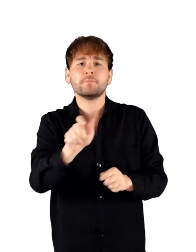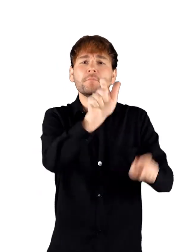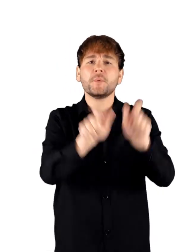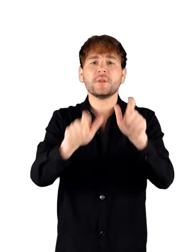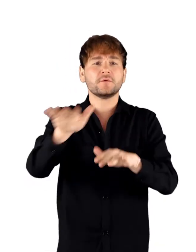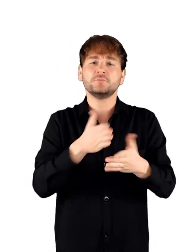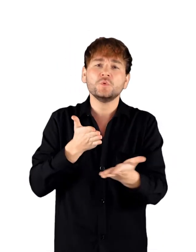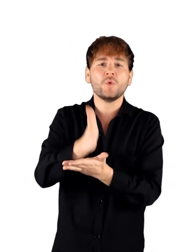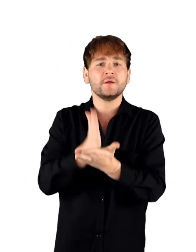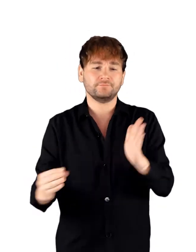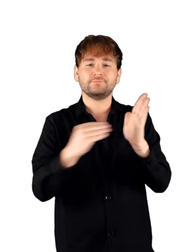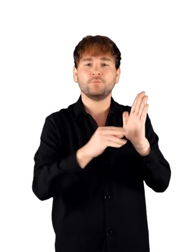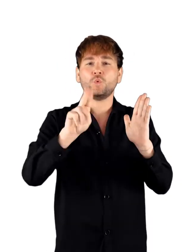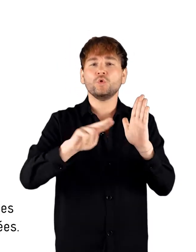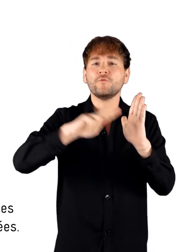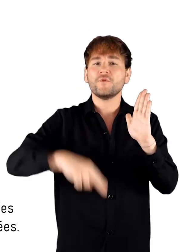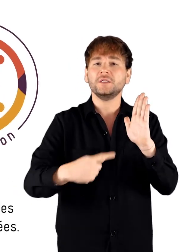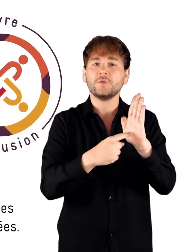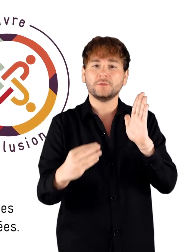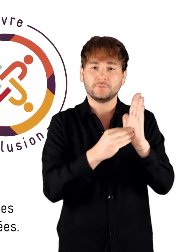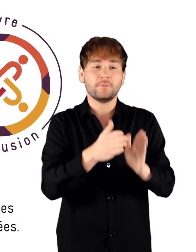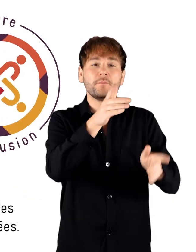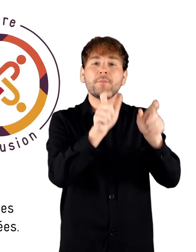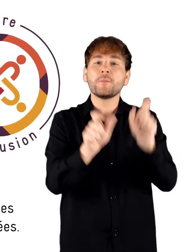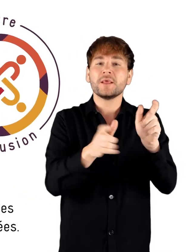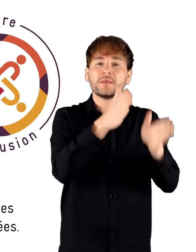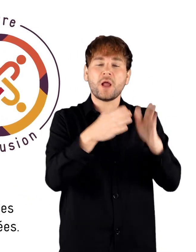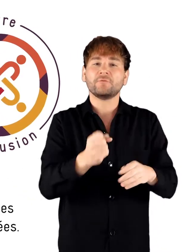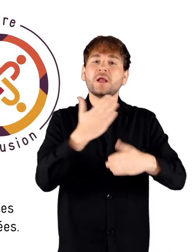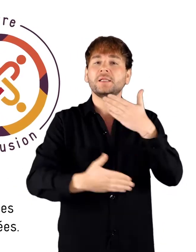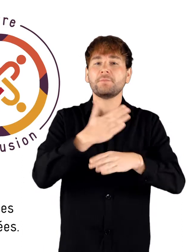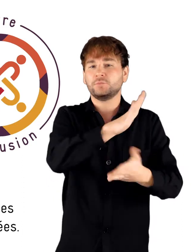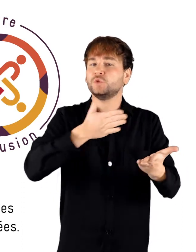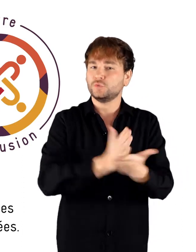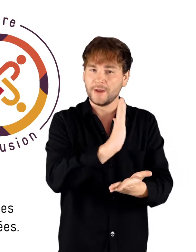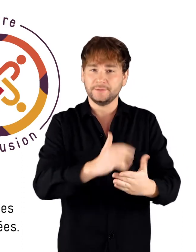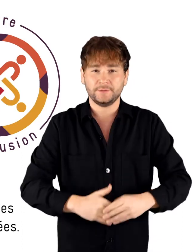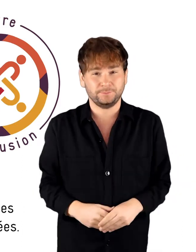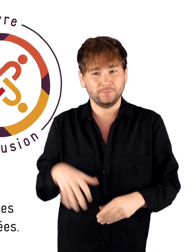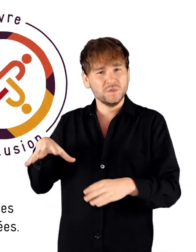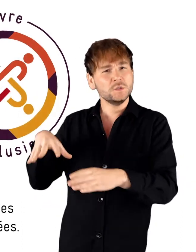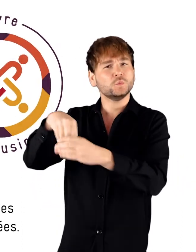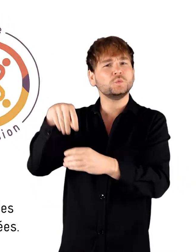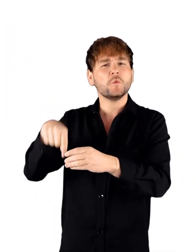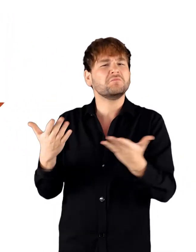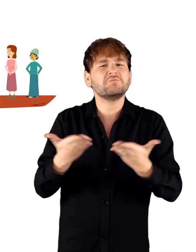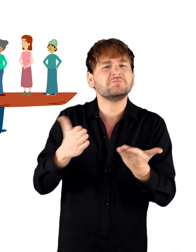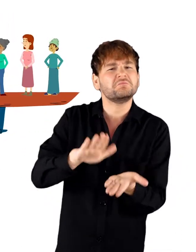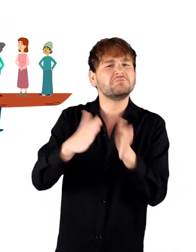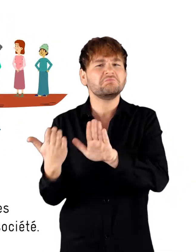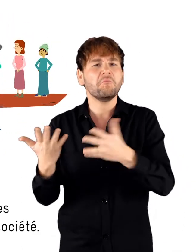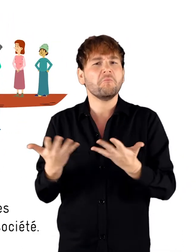fait est que l'inclusion est un droit de l'homme ancré dans la Convention des Nations Unies relative aux droits des personnes handicapées.